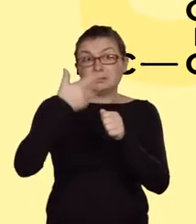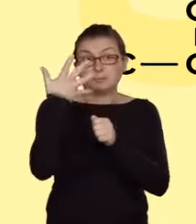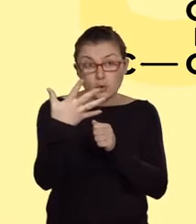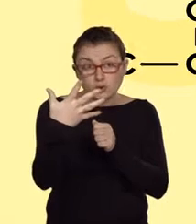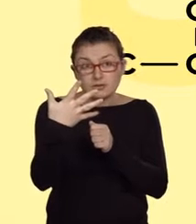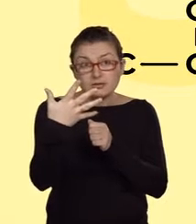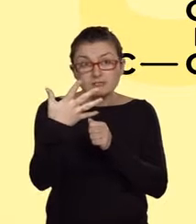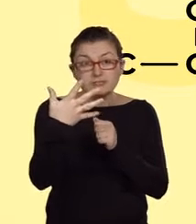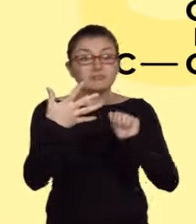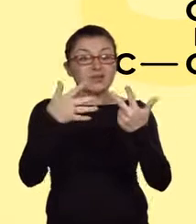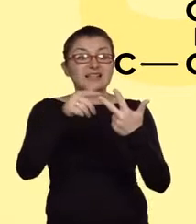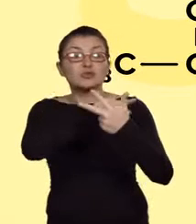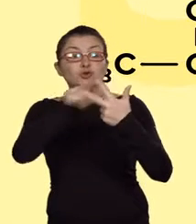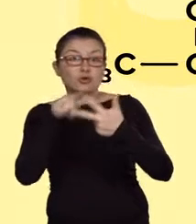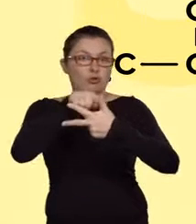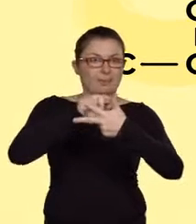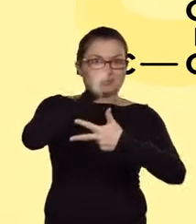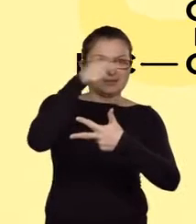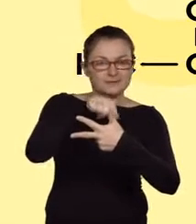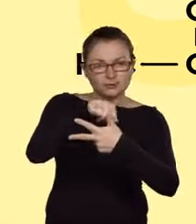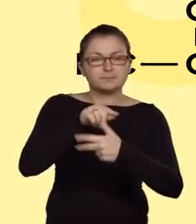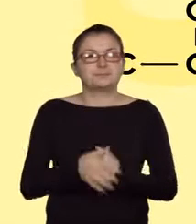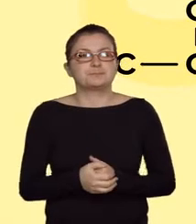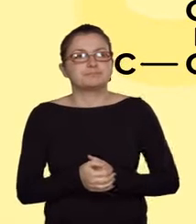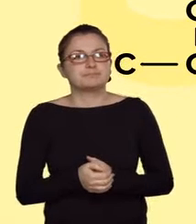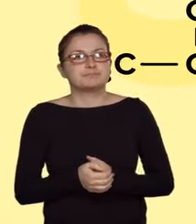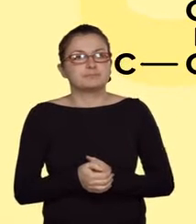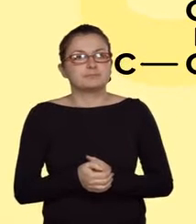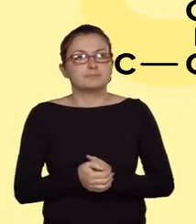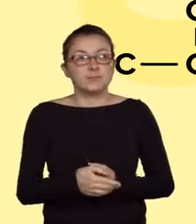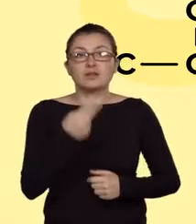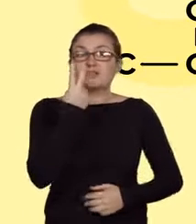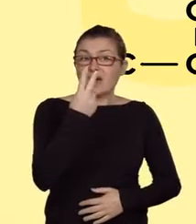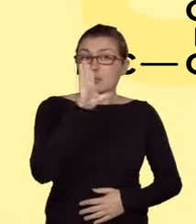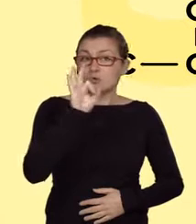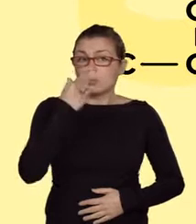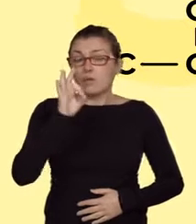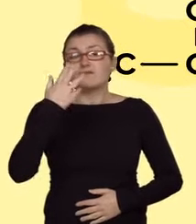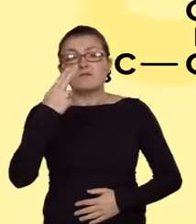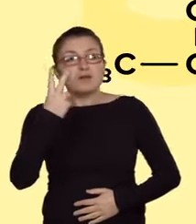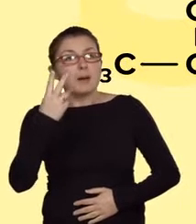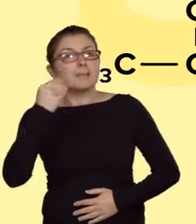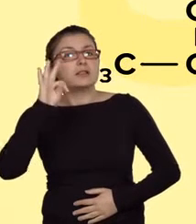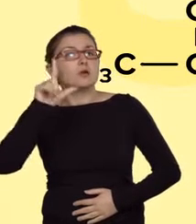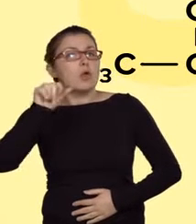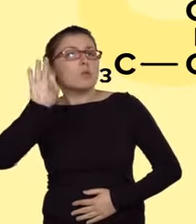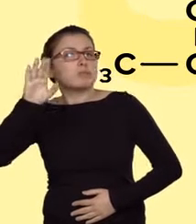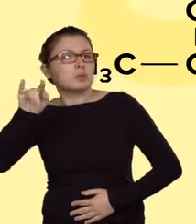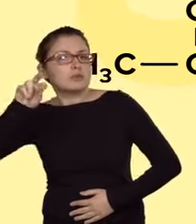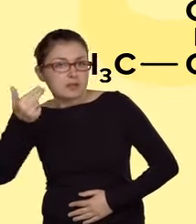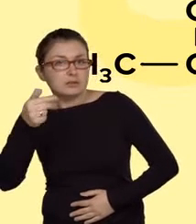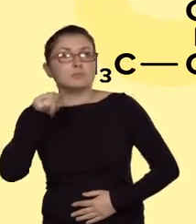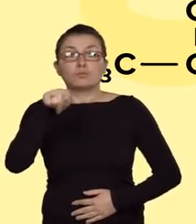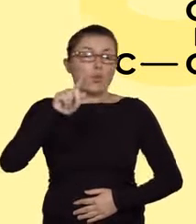znajduje się omawiane zadanie 27. 2-bromo-2-metylobutan ma powstać w reakcji